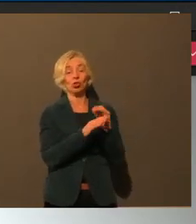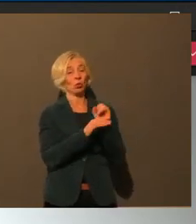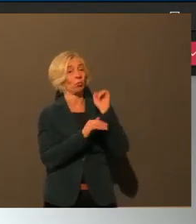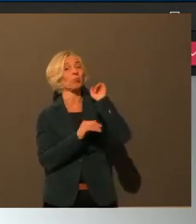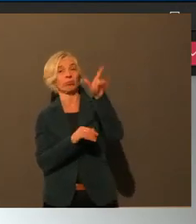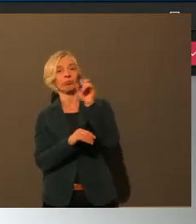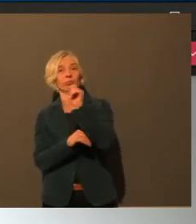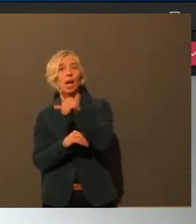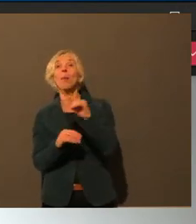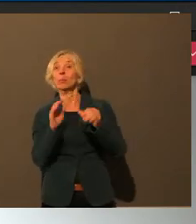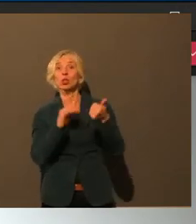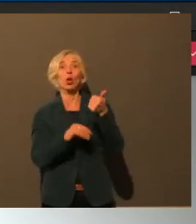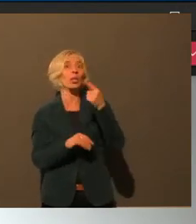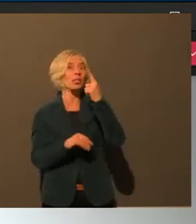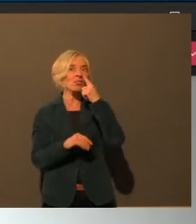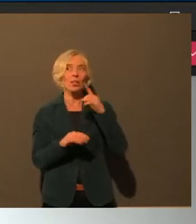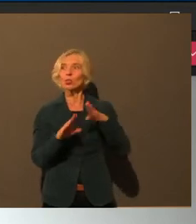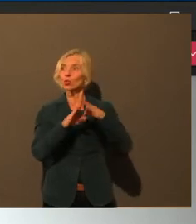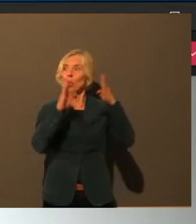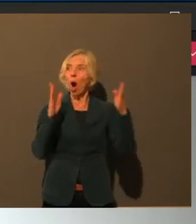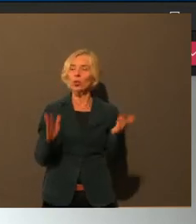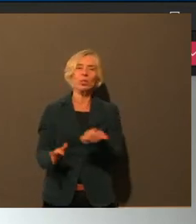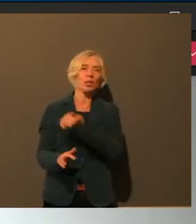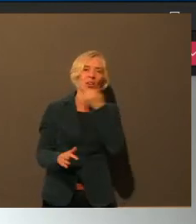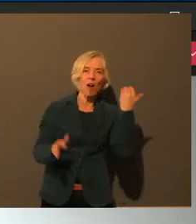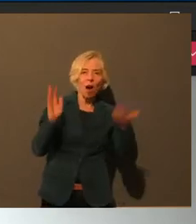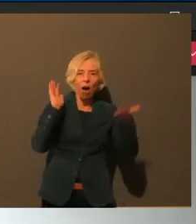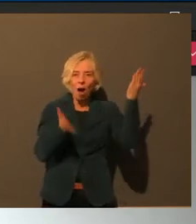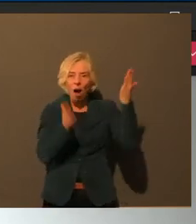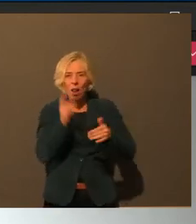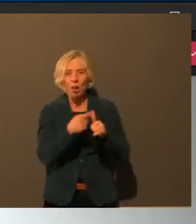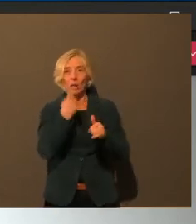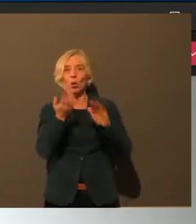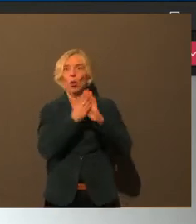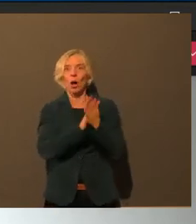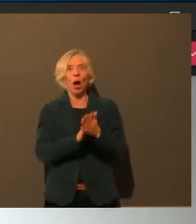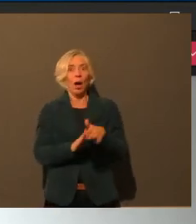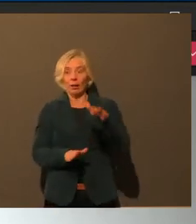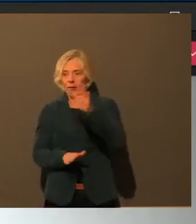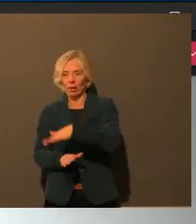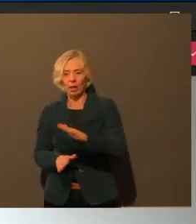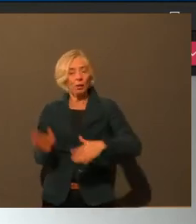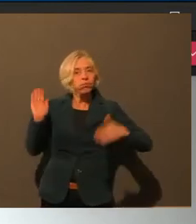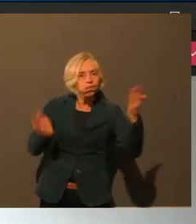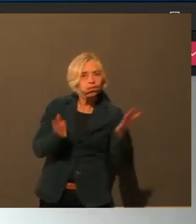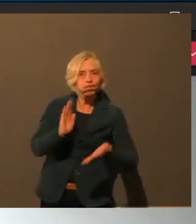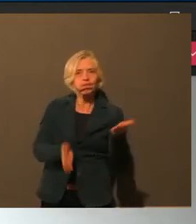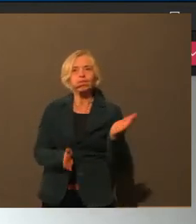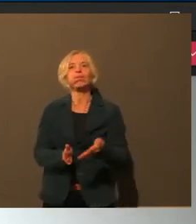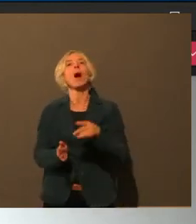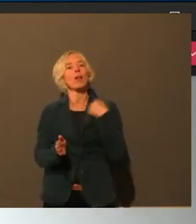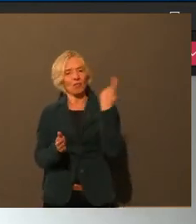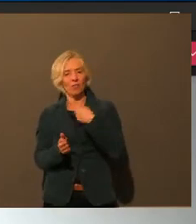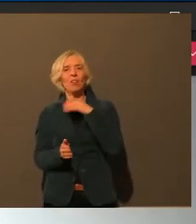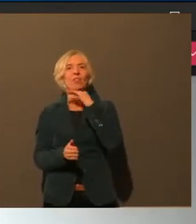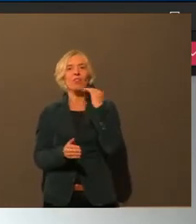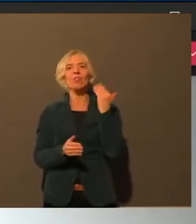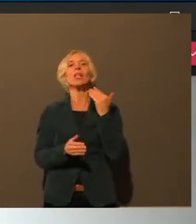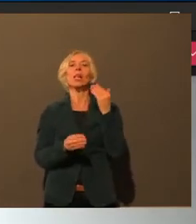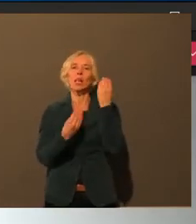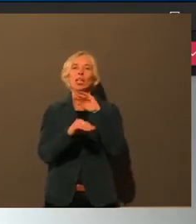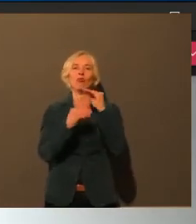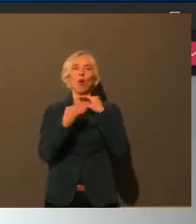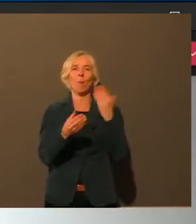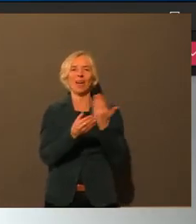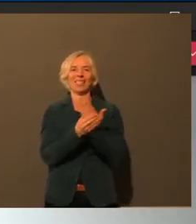Gewalt, Kindeswohlgefährdung und so weiter. ist ja doch ein Thema, das uns bewegt als Stadt. Und da haben wir ausreichend Informationen, die wir da immer vom Jugendamt